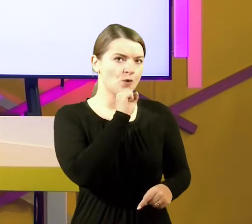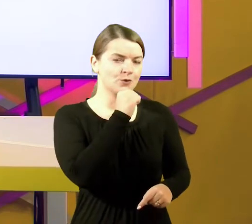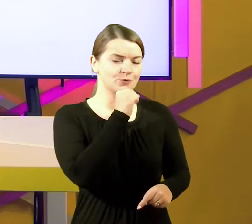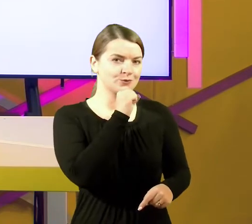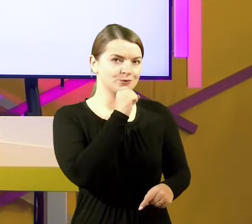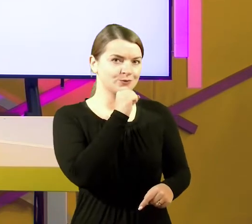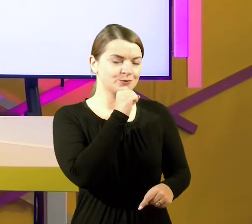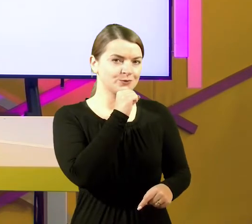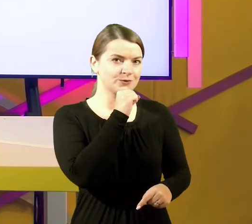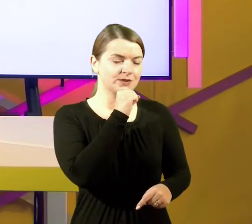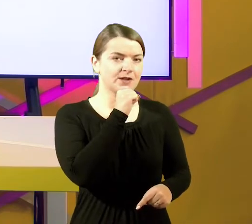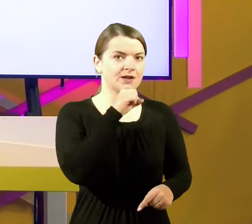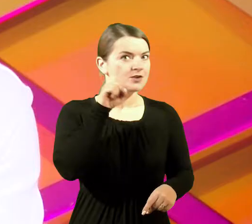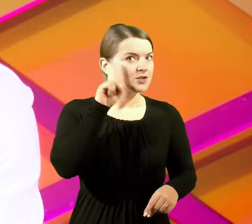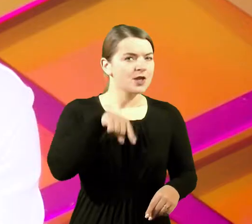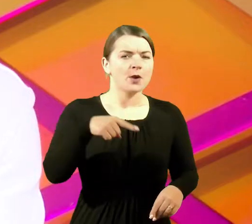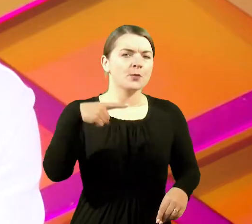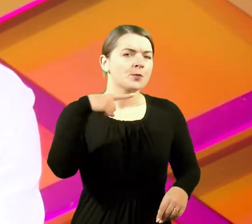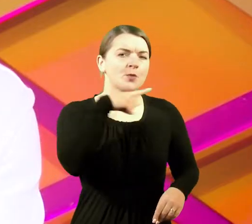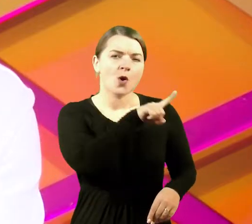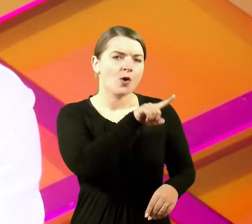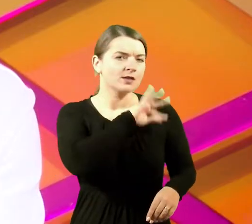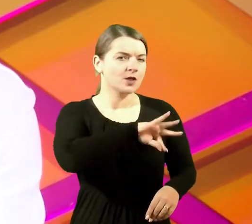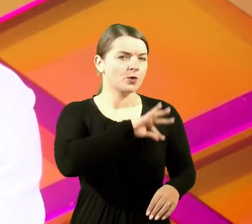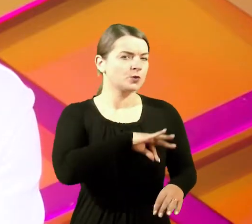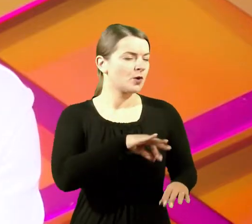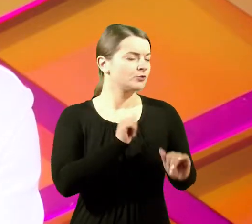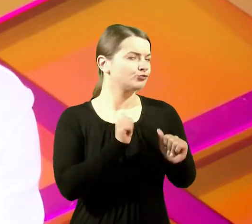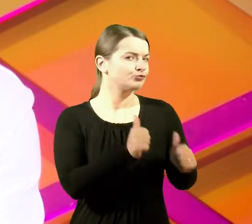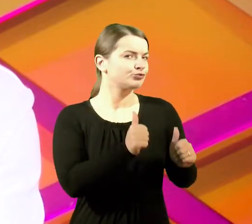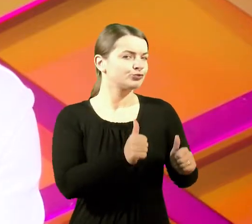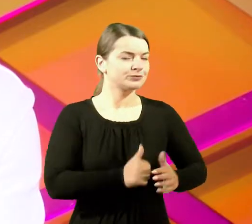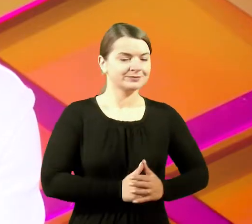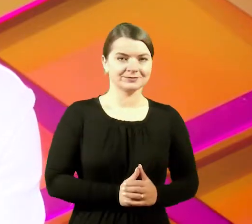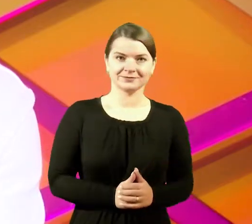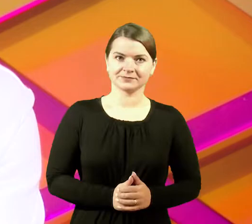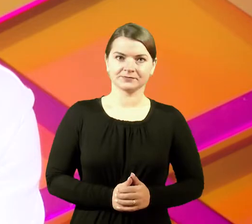Močiutė. Žinok, labai gerai mokau naudotis telefonu.